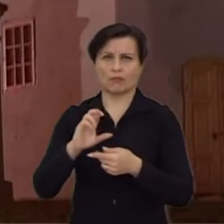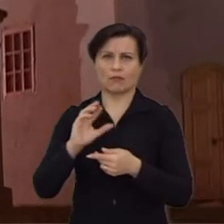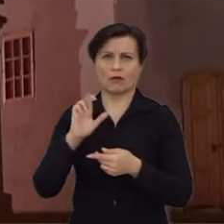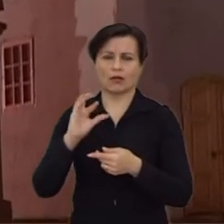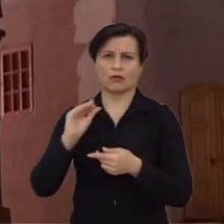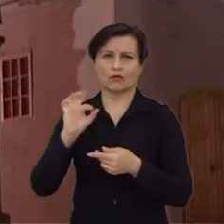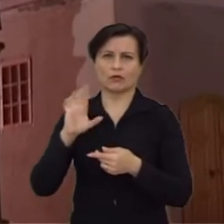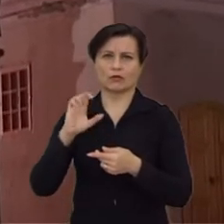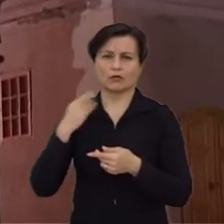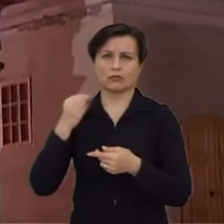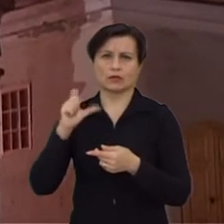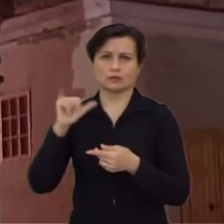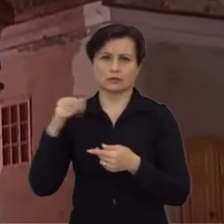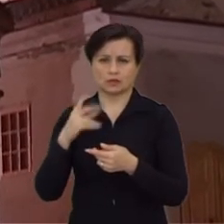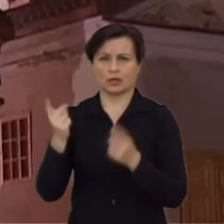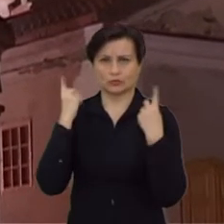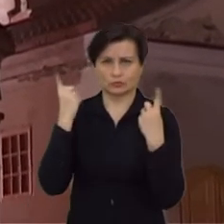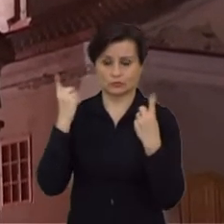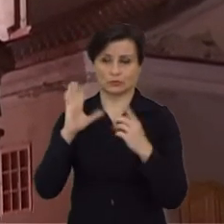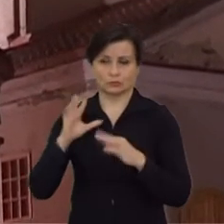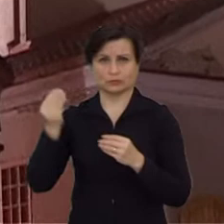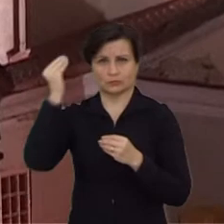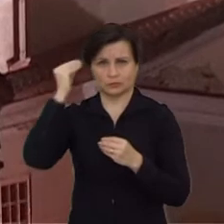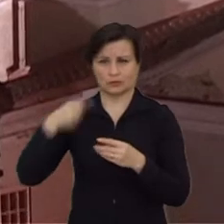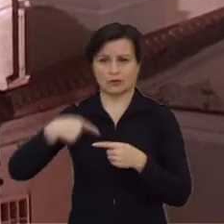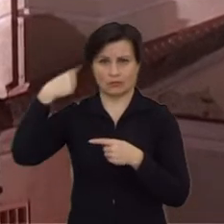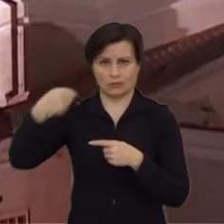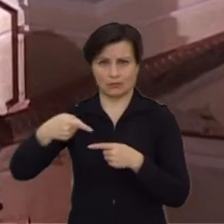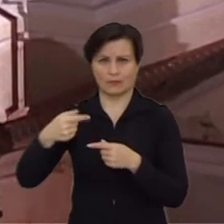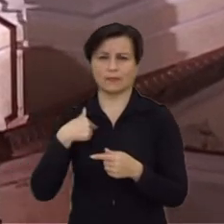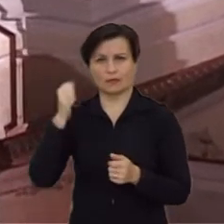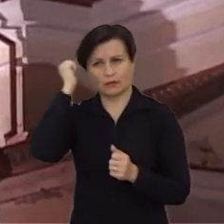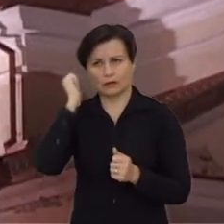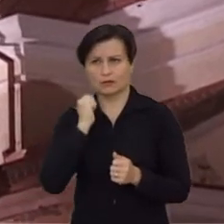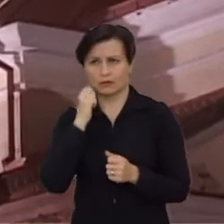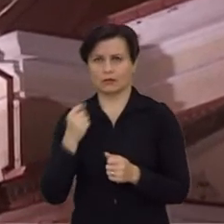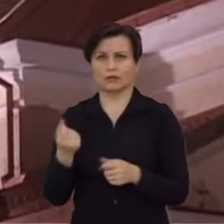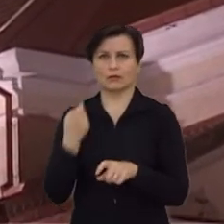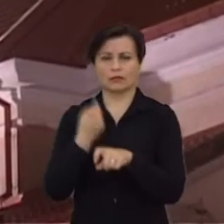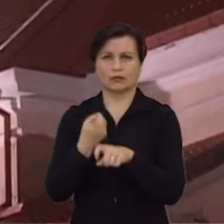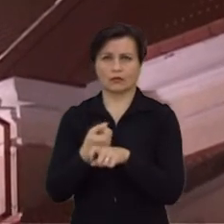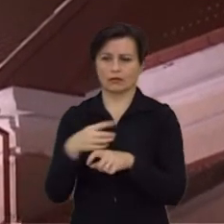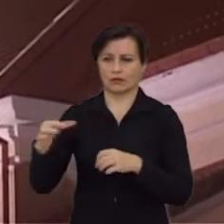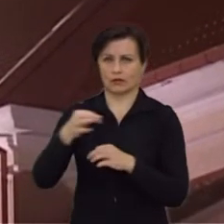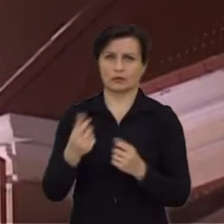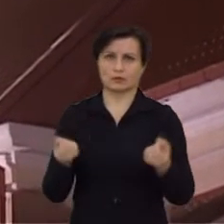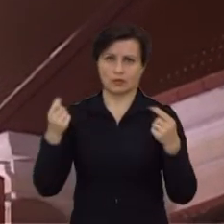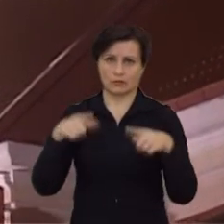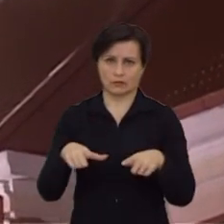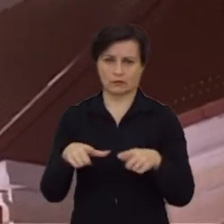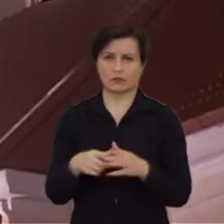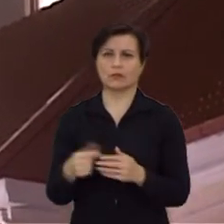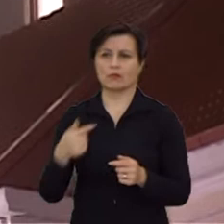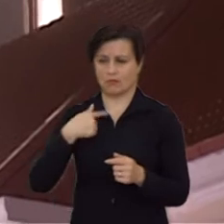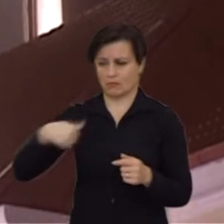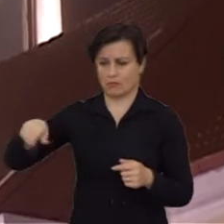jįbilyjami 500 metų, kuris bus minimas atinančiais metais. Na, šiaip tai esu, aišku, dėkingas už tai kėdainių rajono